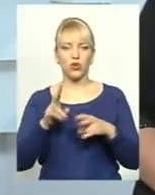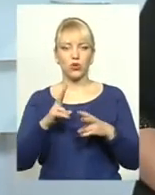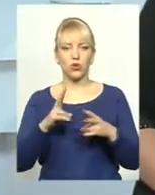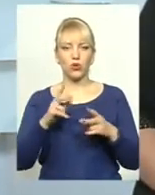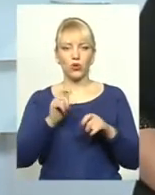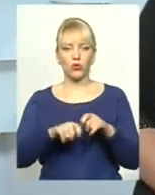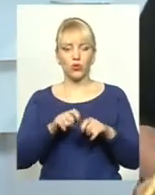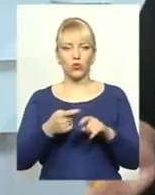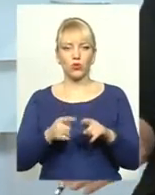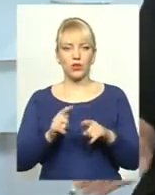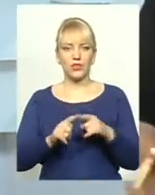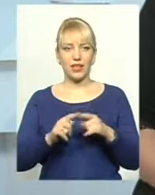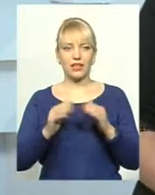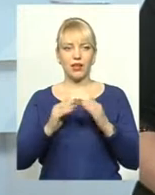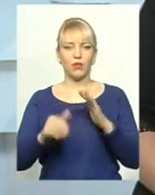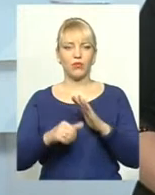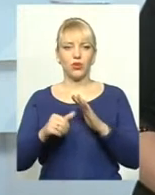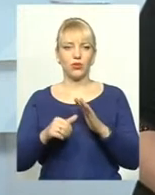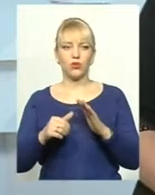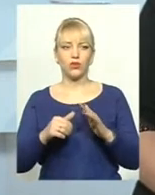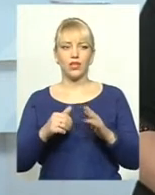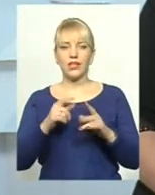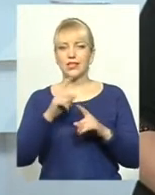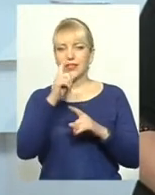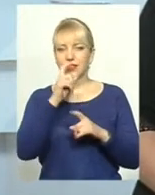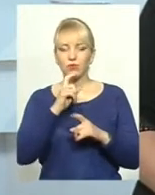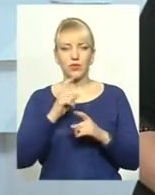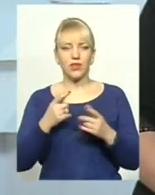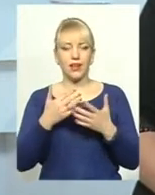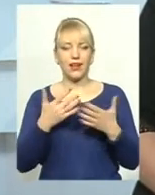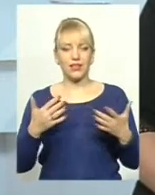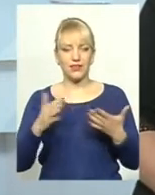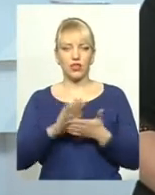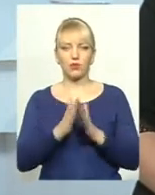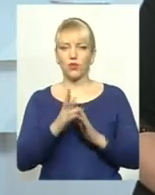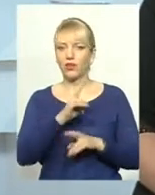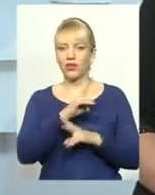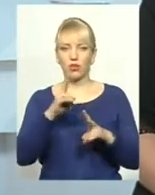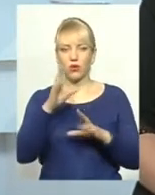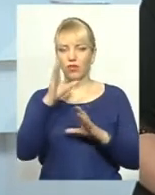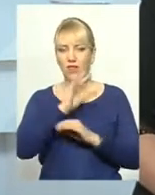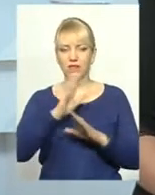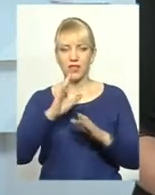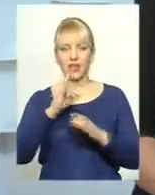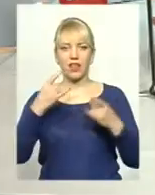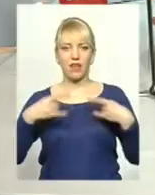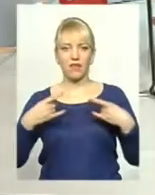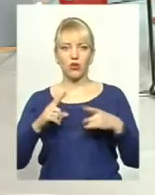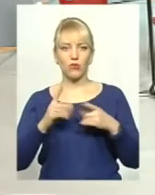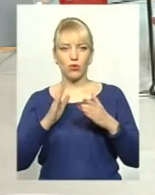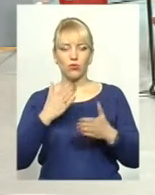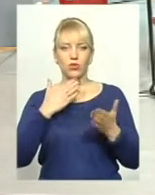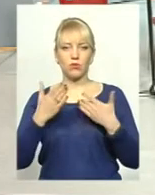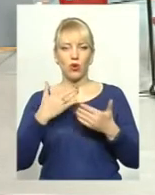притулок з незрозумілих різних обставин, ніхто не встиг на ефір. Тому спілкуватимось сьогодні з